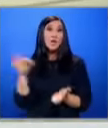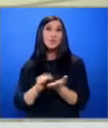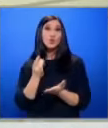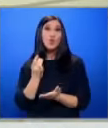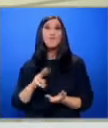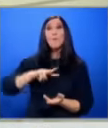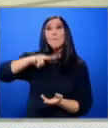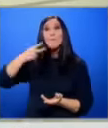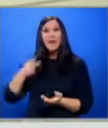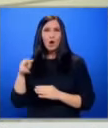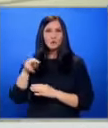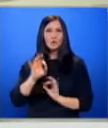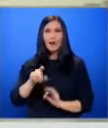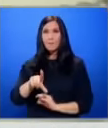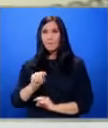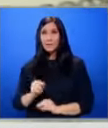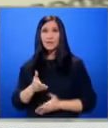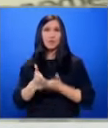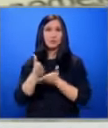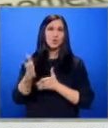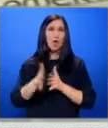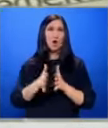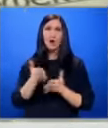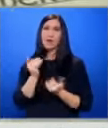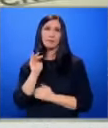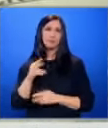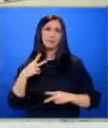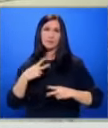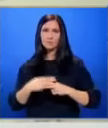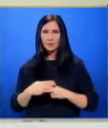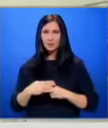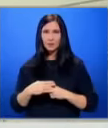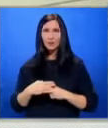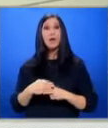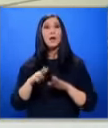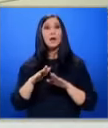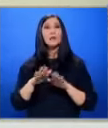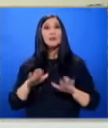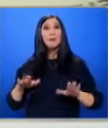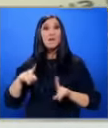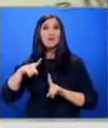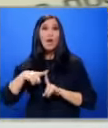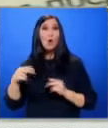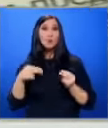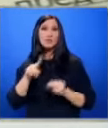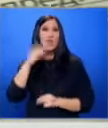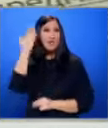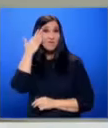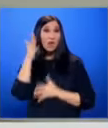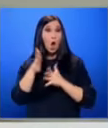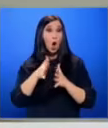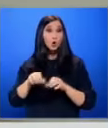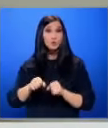преосвидетелстване. Така пенсиите и помощите на хората няма да бъдат спирани. Забавянето за телковите комисии не е по вина на хората с